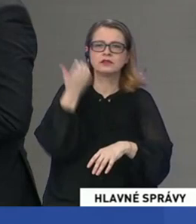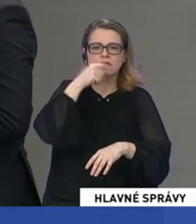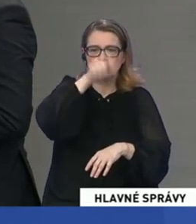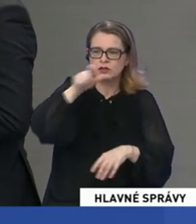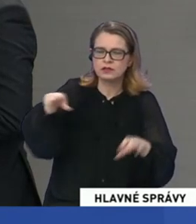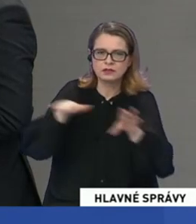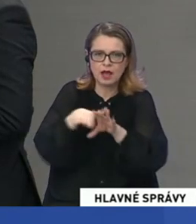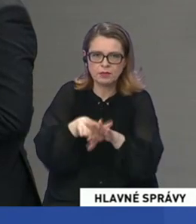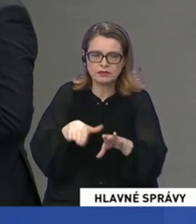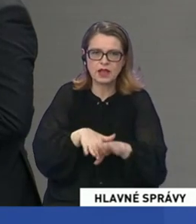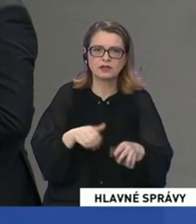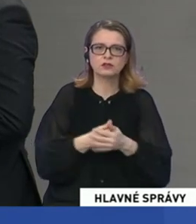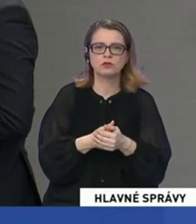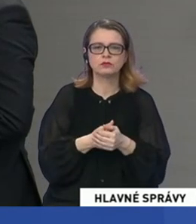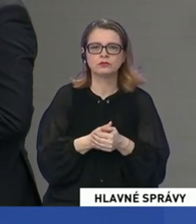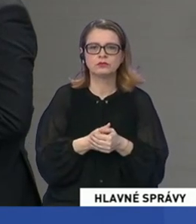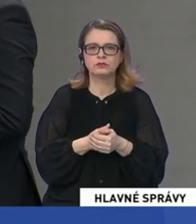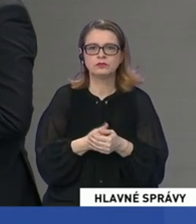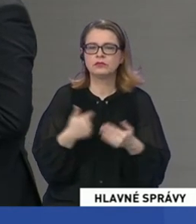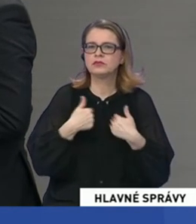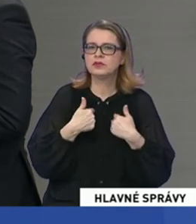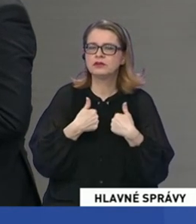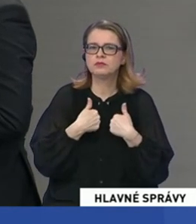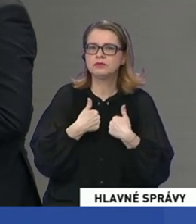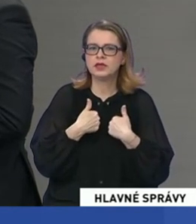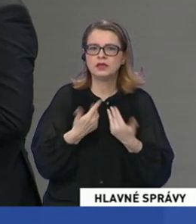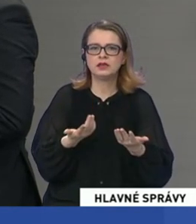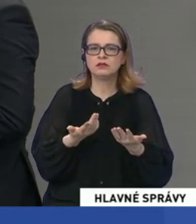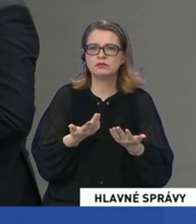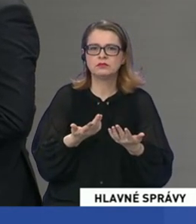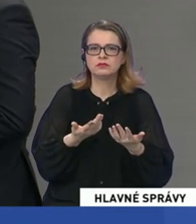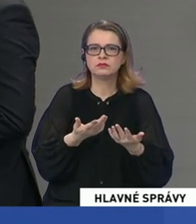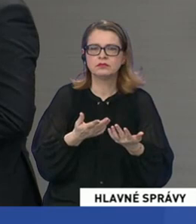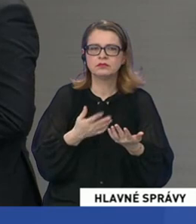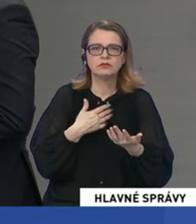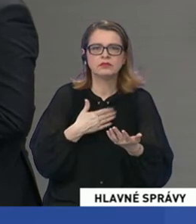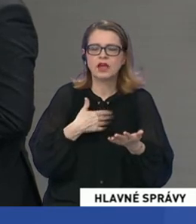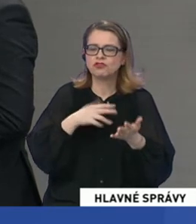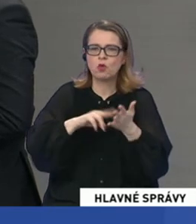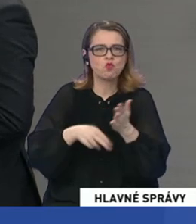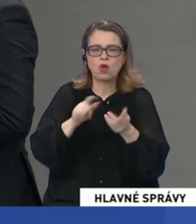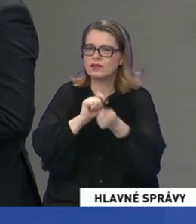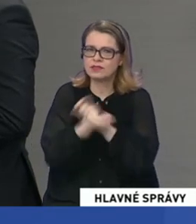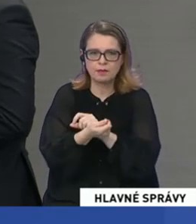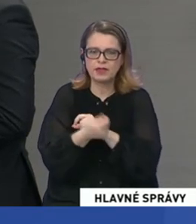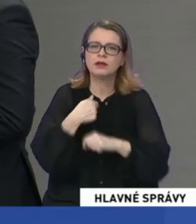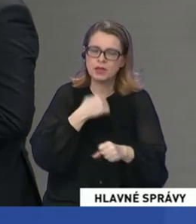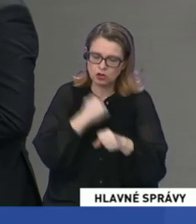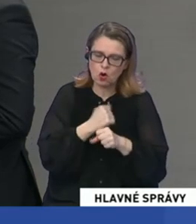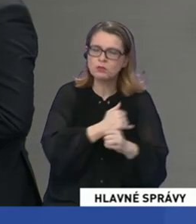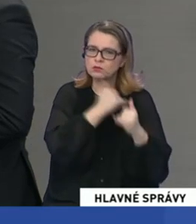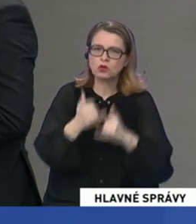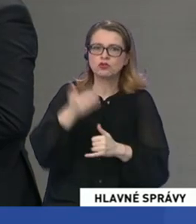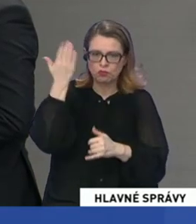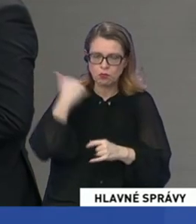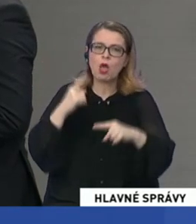takéto činnosti robili. Okrem tých, čo bežne vykonávame nám, život nejakým spôsobom sa, naše úlohy sa nezmenili. My stále robíme to, čo sme robili a plus